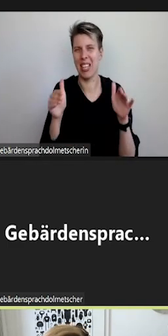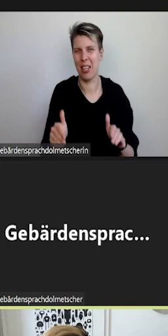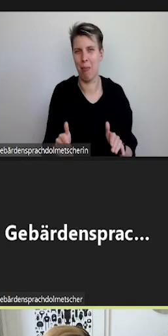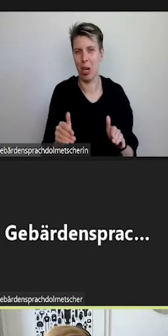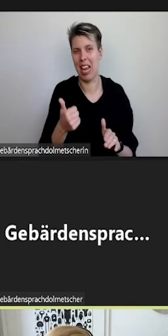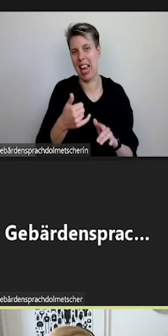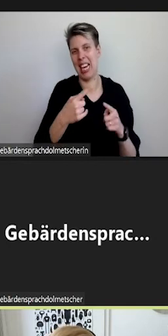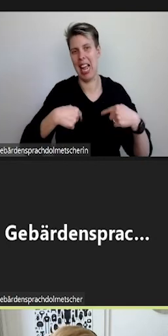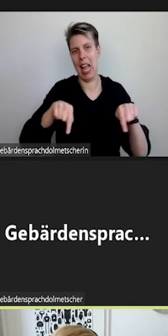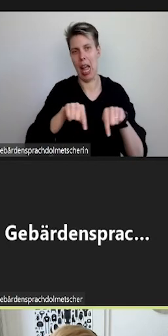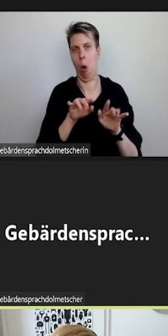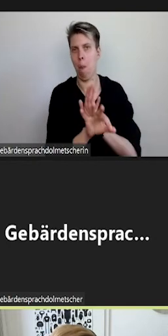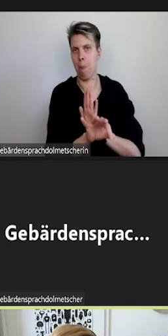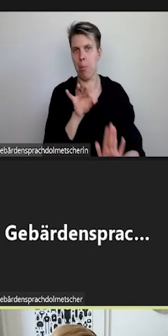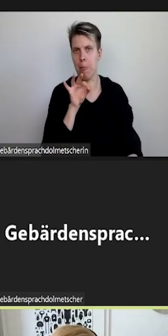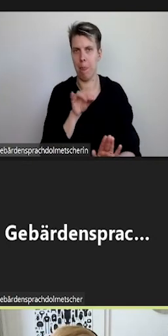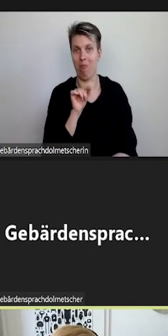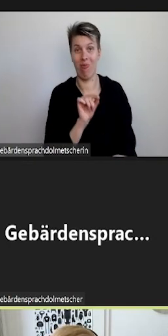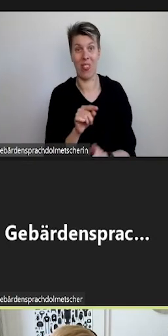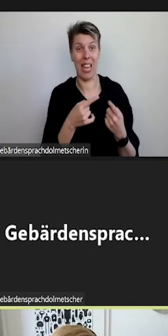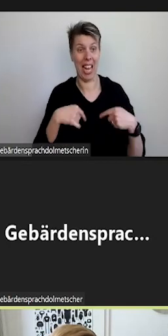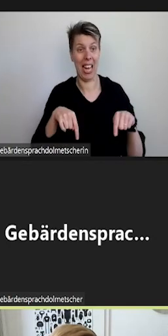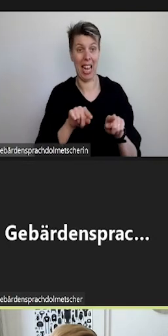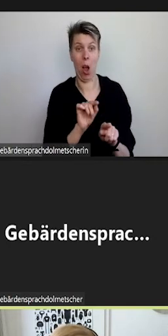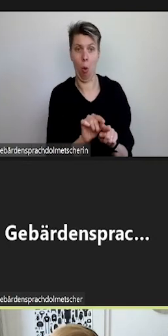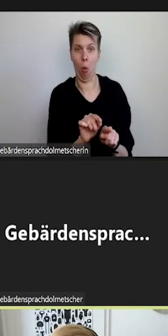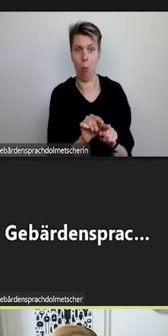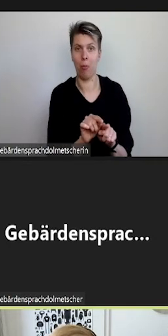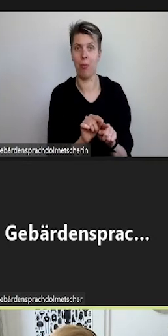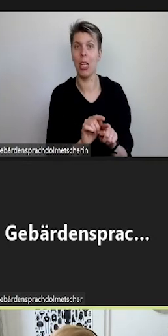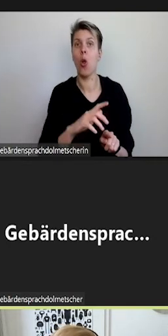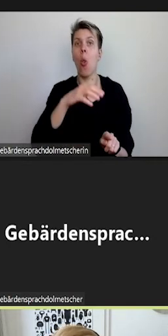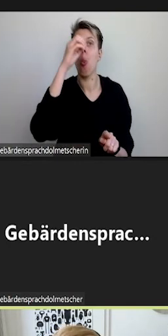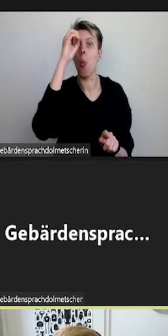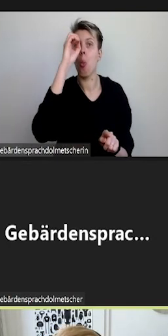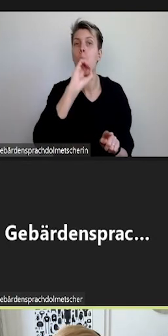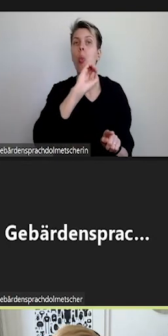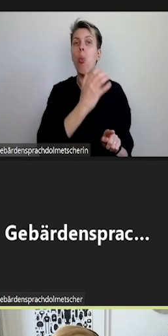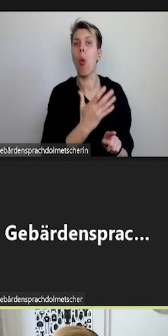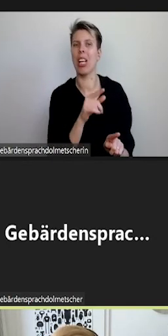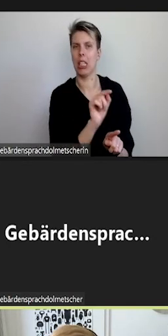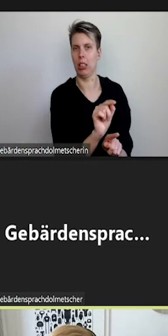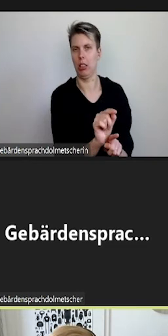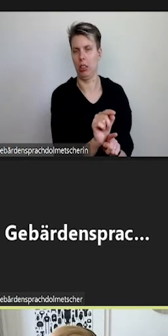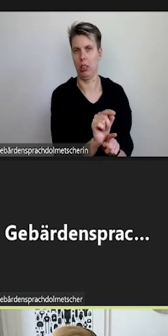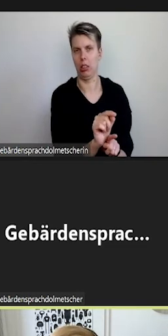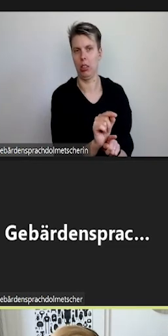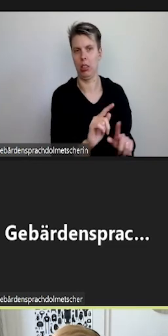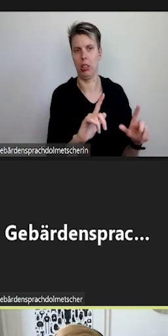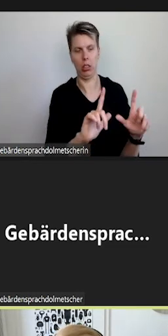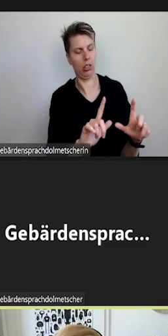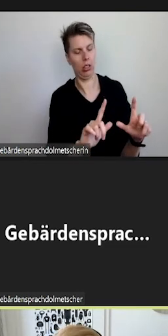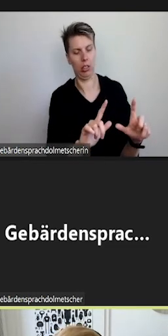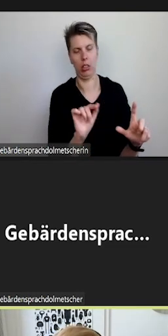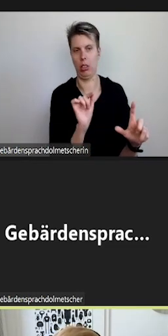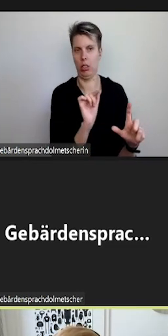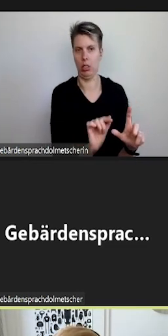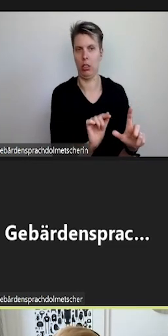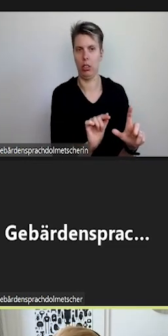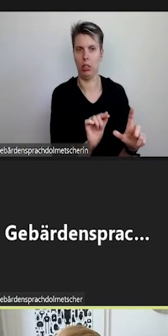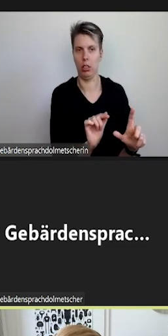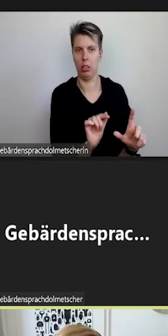ausgewählt wurde. Der ausgewählte Raum leuchtet dann türkis auf. Aufgerufen werden können dann in den